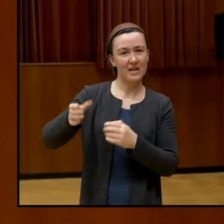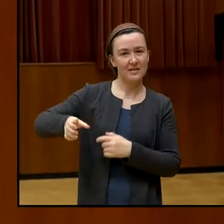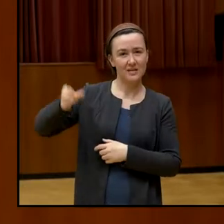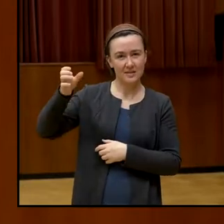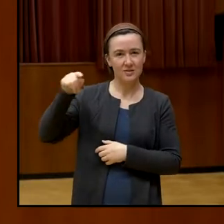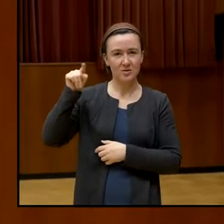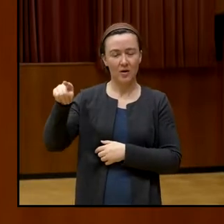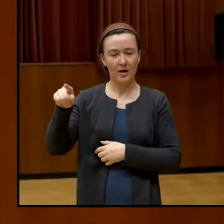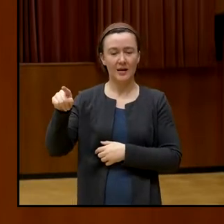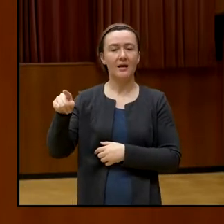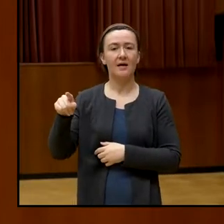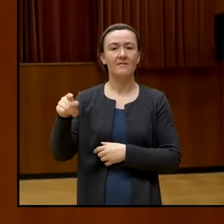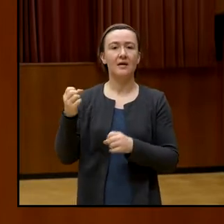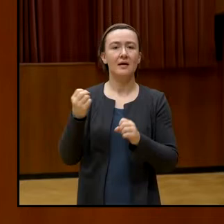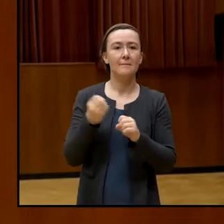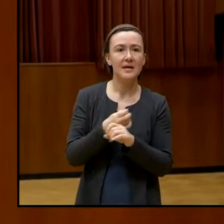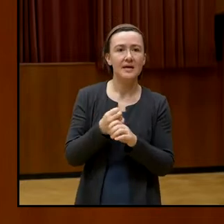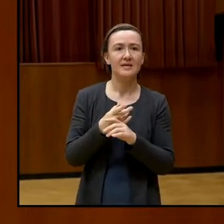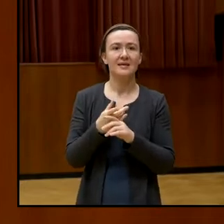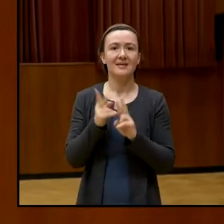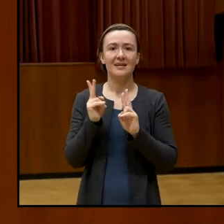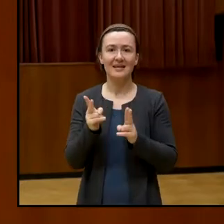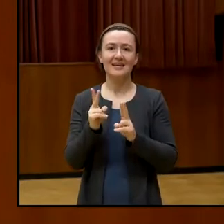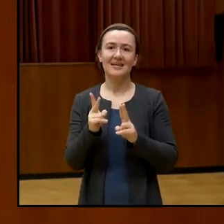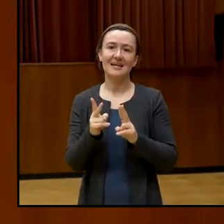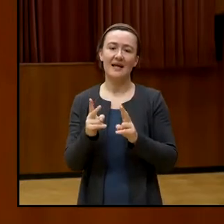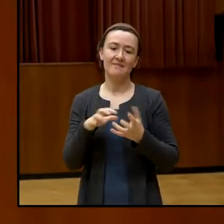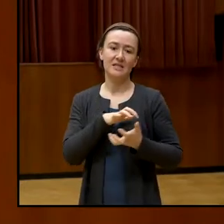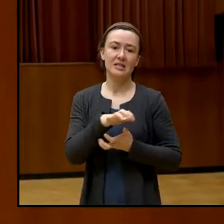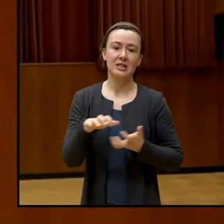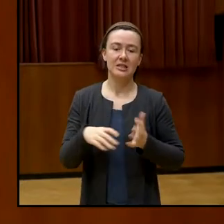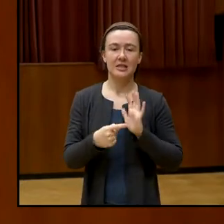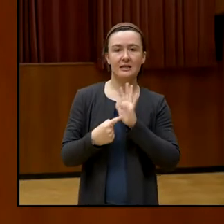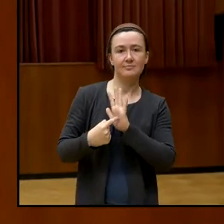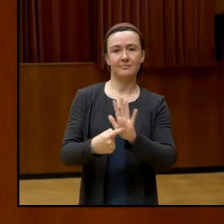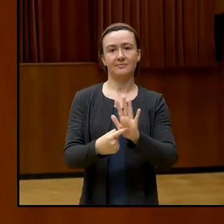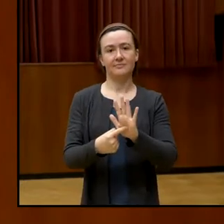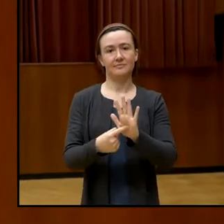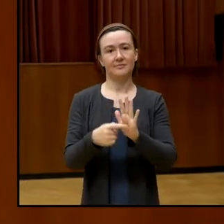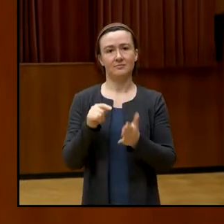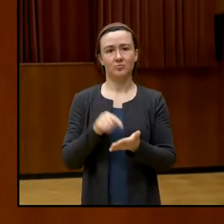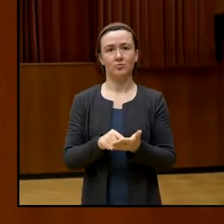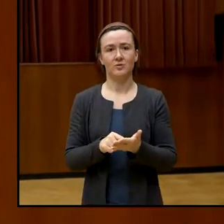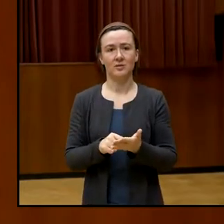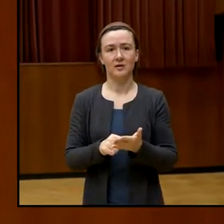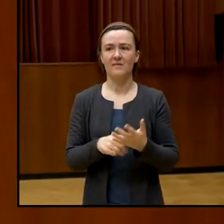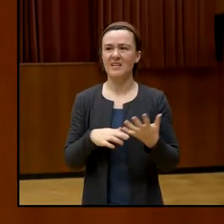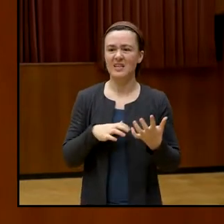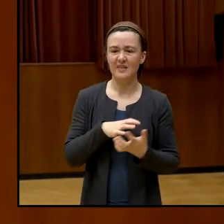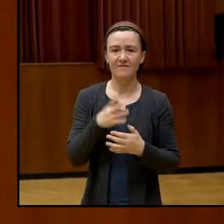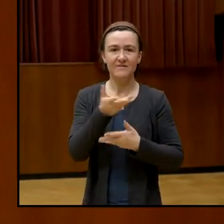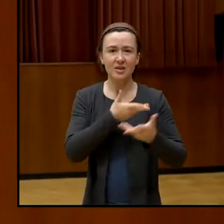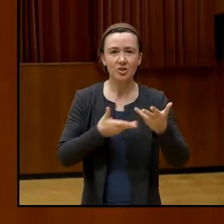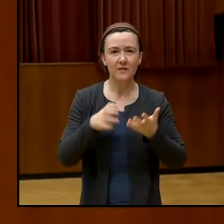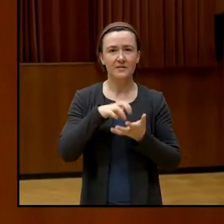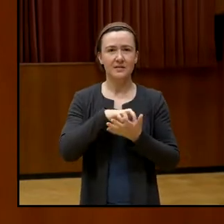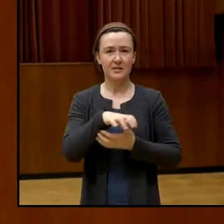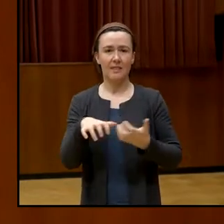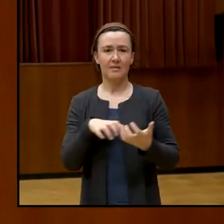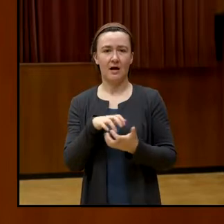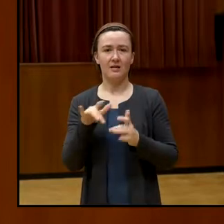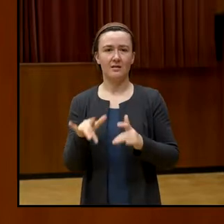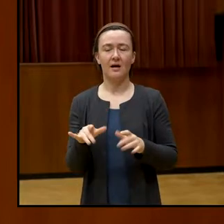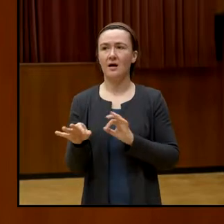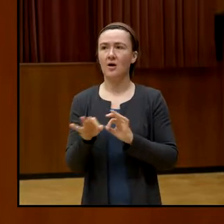decken Skandale auf. Punkt. Die decken Skandale in der Wirtschaft auf. Die decken